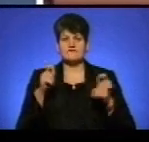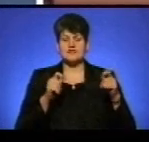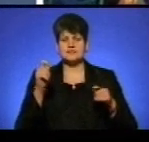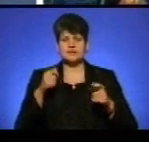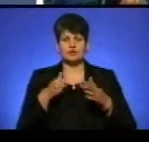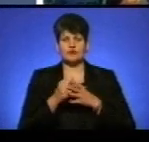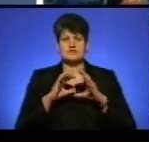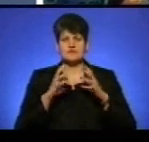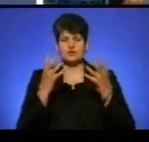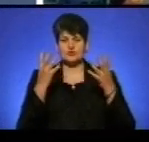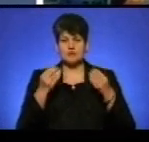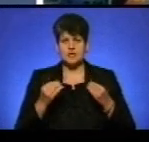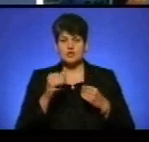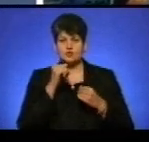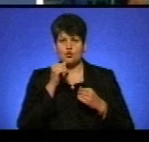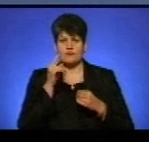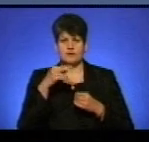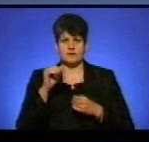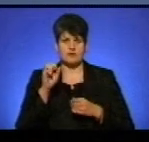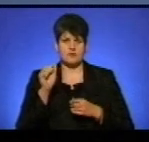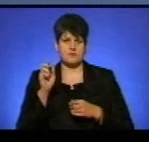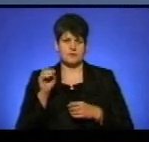до Всесвітнього дня боротьби з цукровим діабетом.